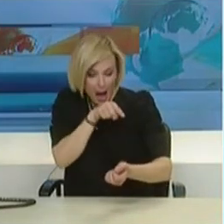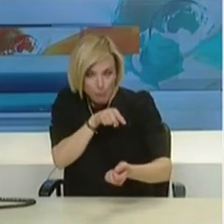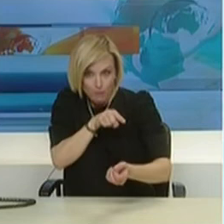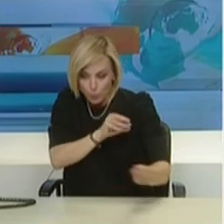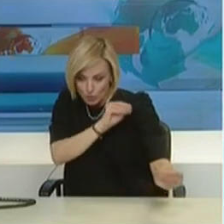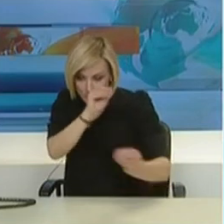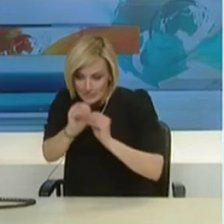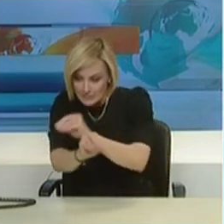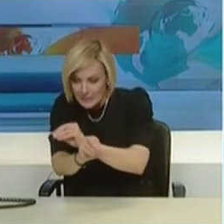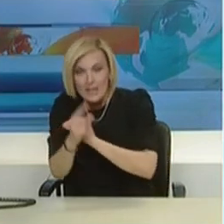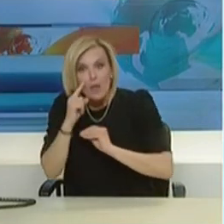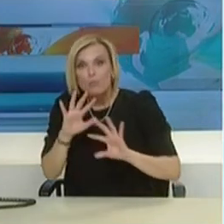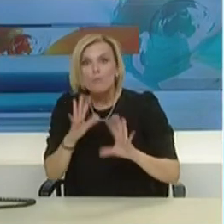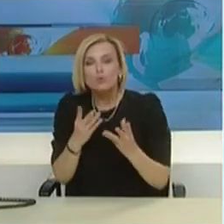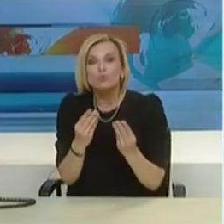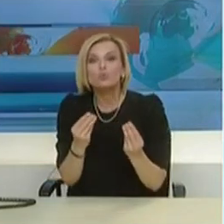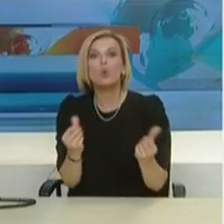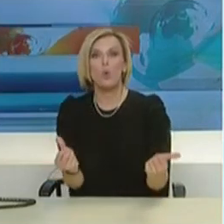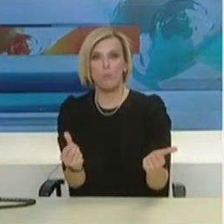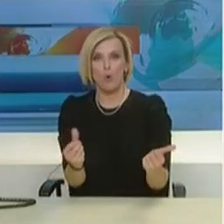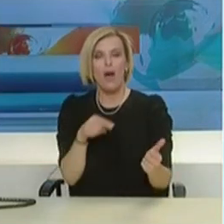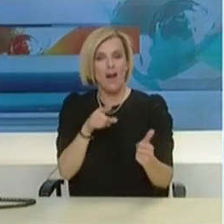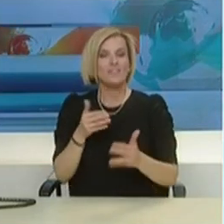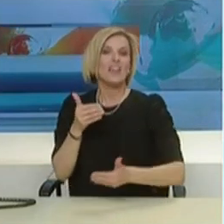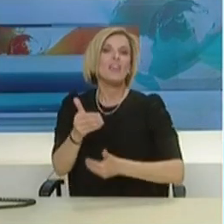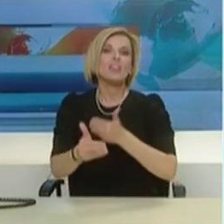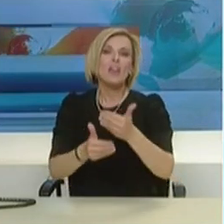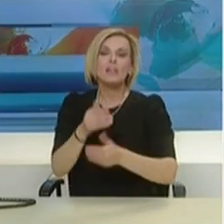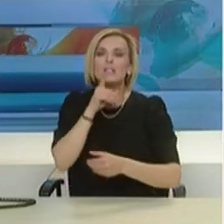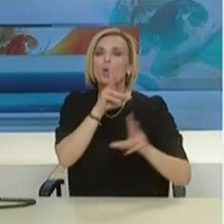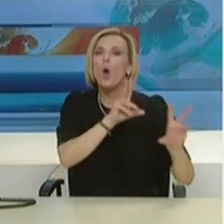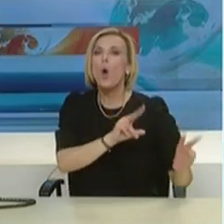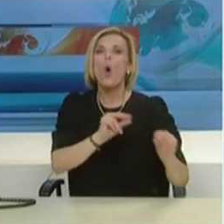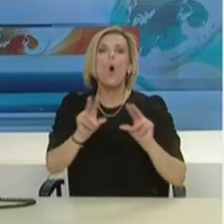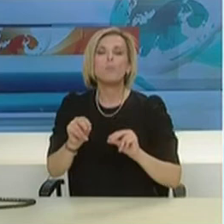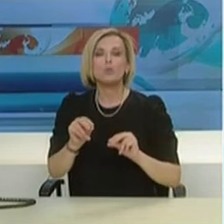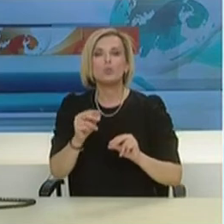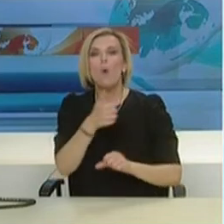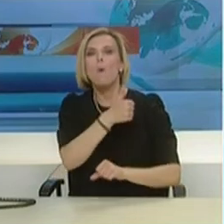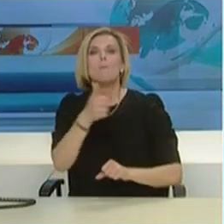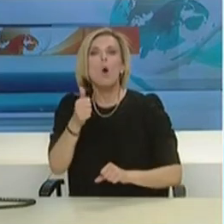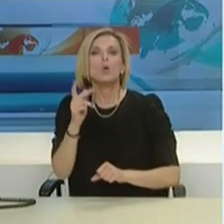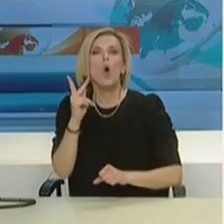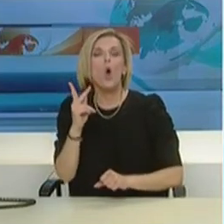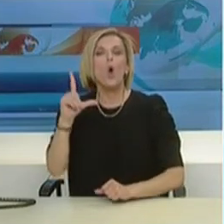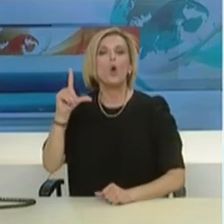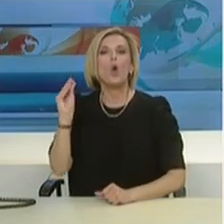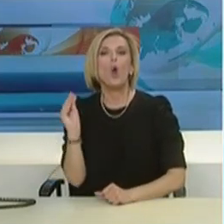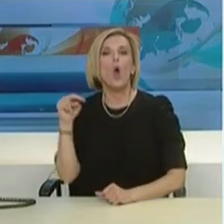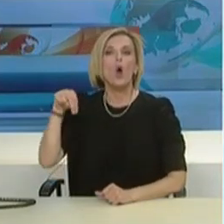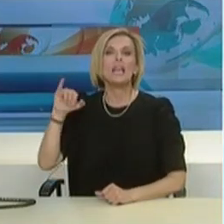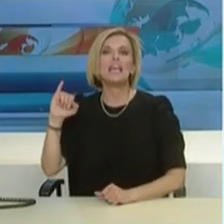δύσκολες περιπτώσεις σε πολύ καλά αποτελέσματα. Είναι μια διαδικασία ανάλογη με αυτή που έχετε ακούσει για μονοκλονικά αντισώματα που